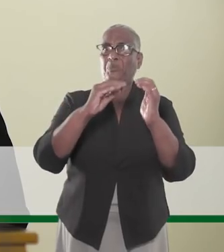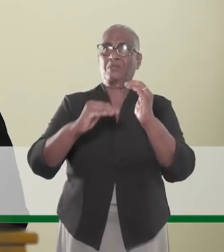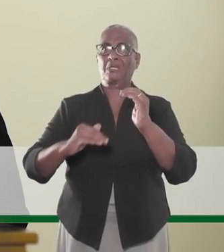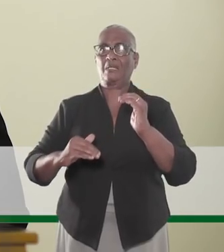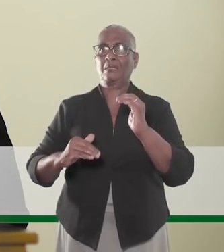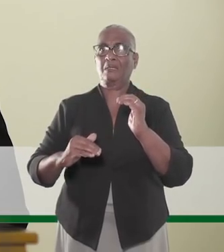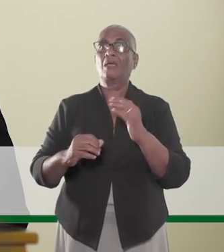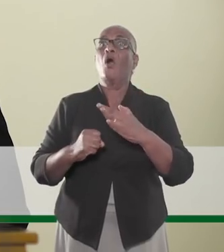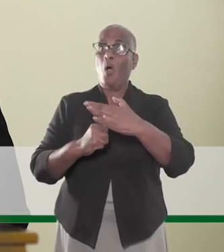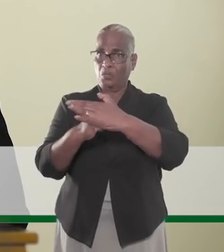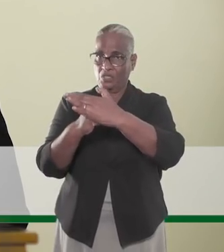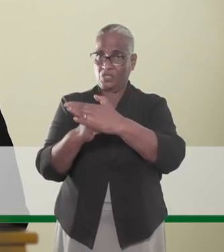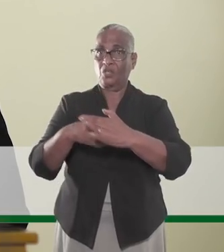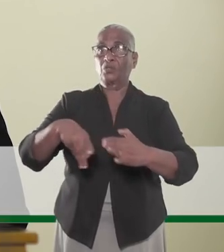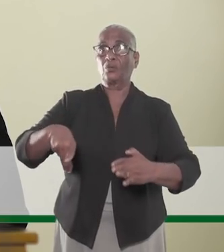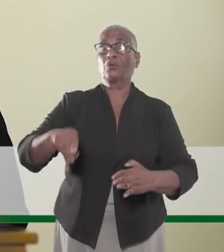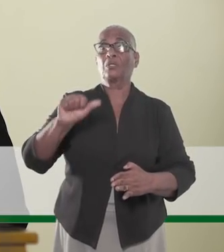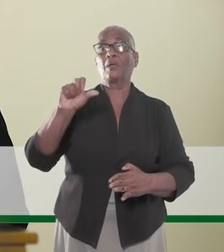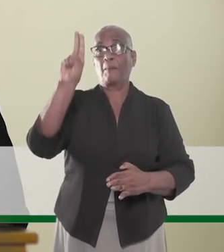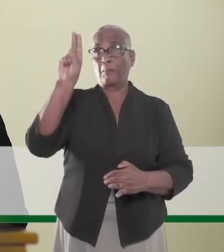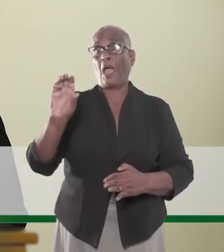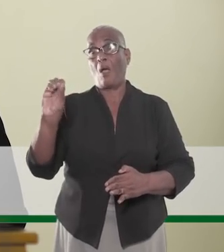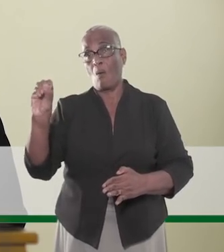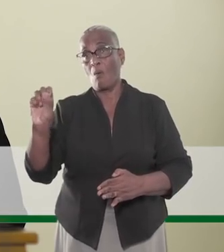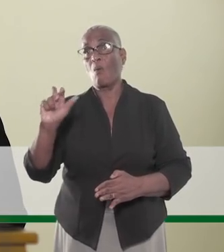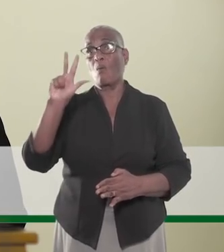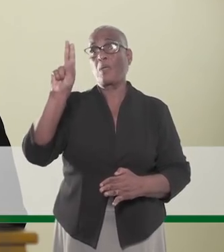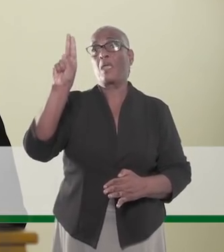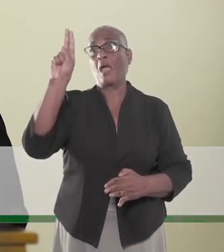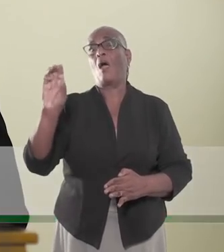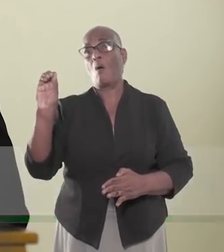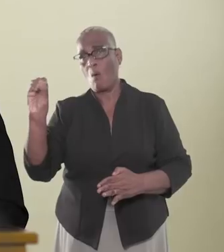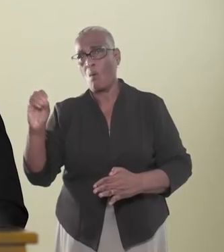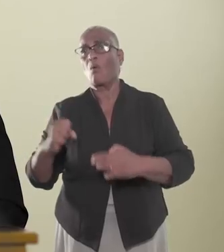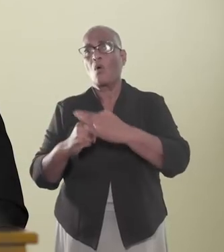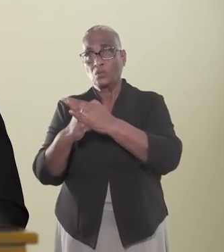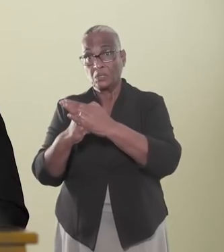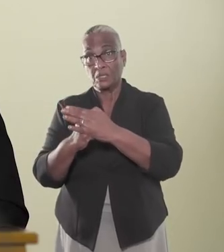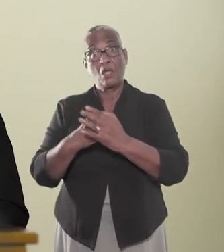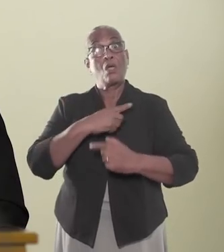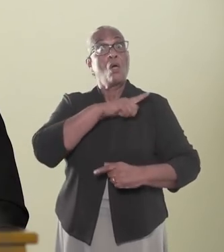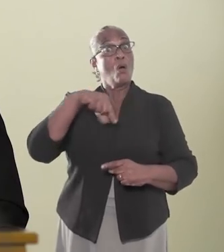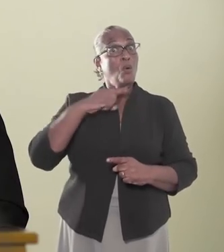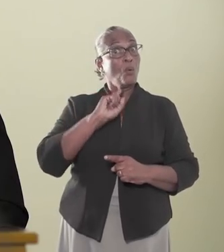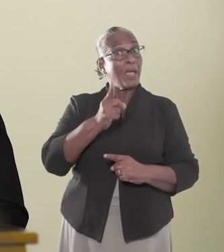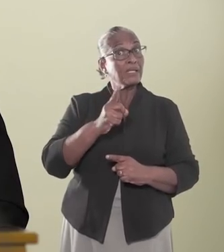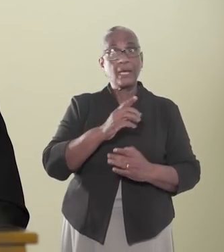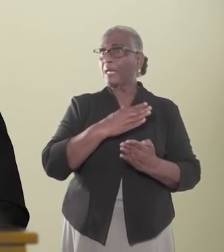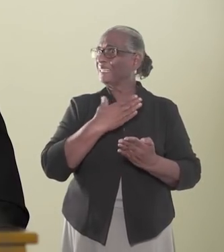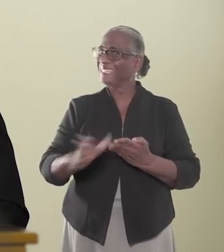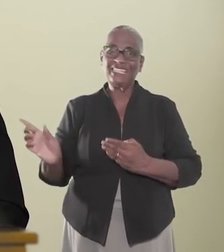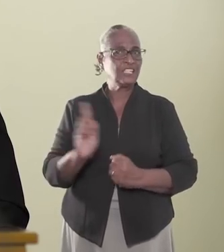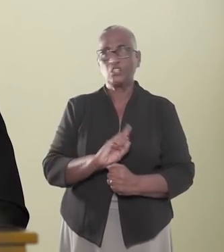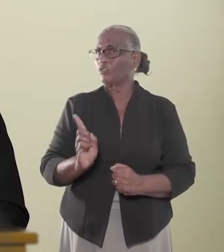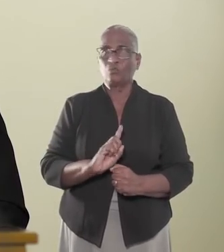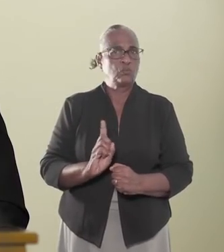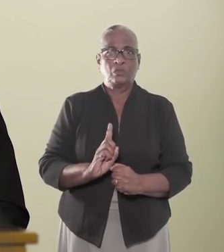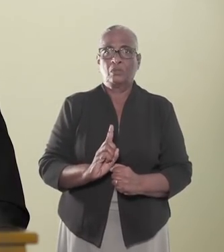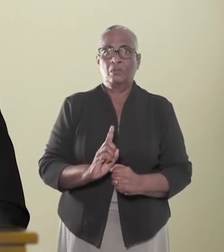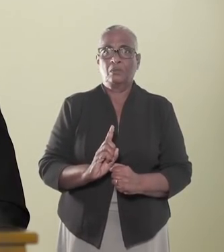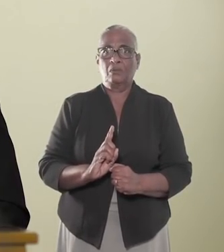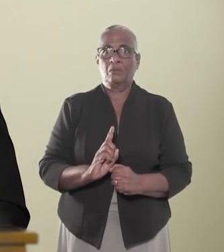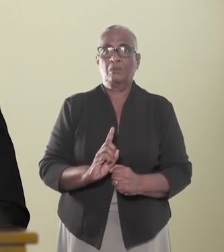60%. Ondersteund door de PAHO en de WHO, wezen wij dergelijke voorstellen met klem af.